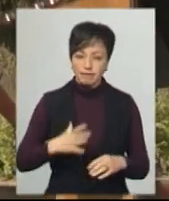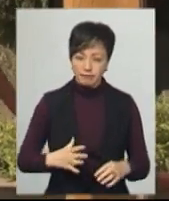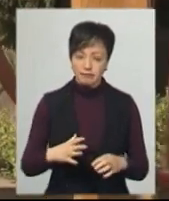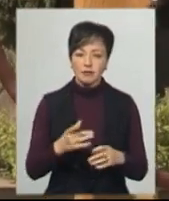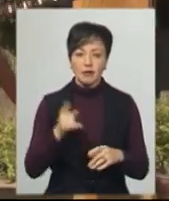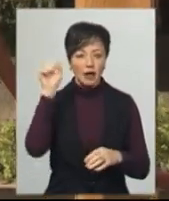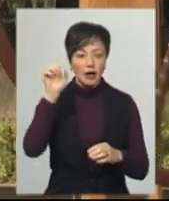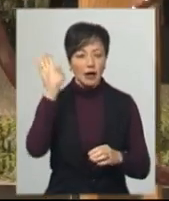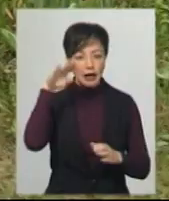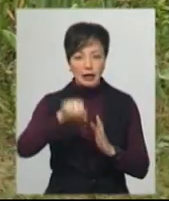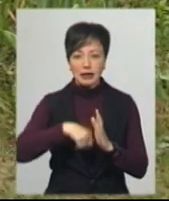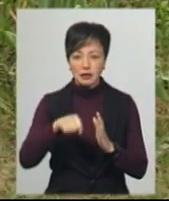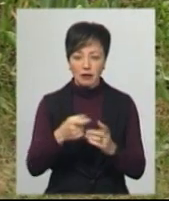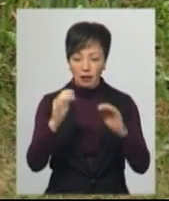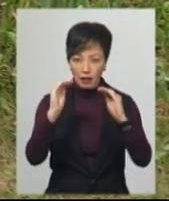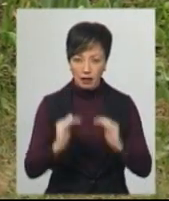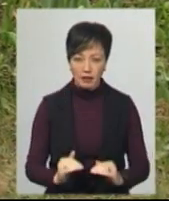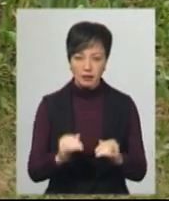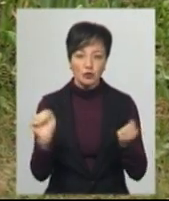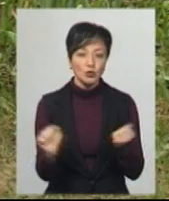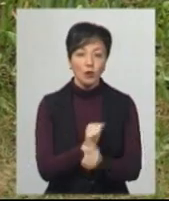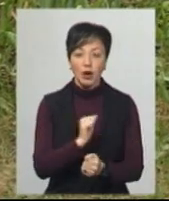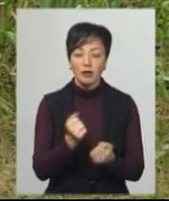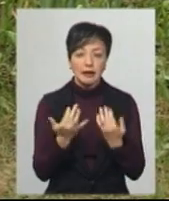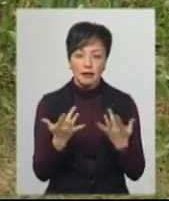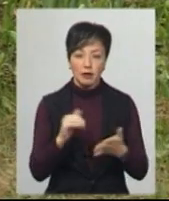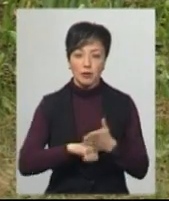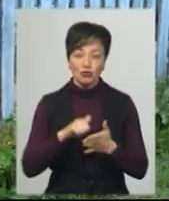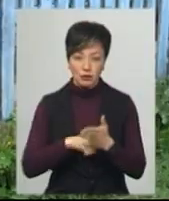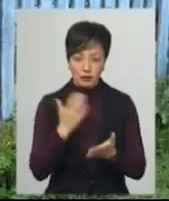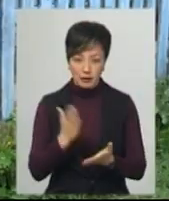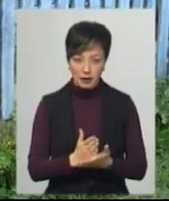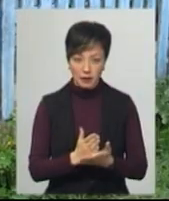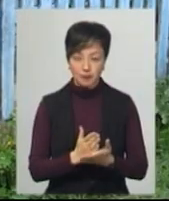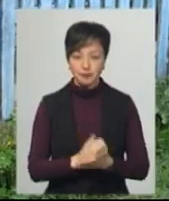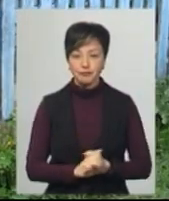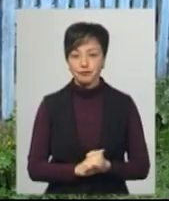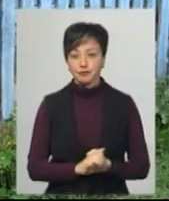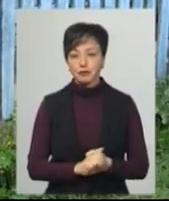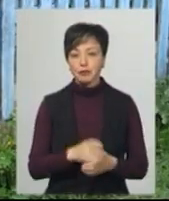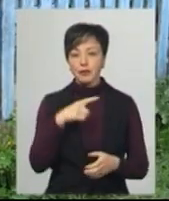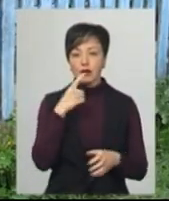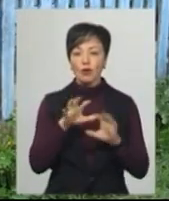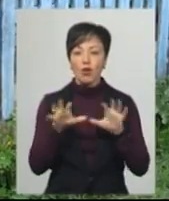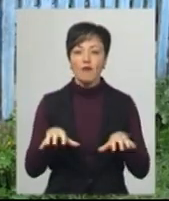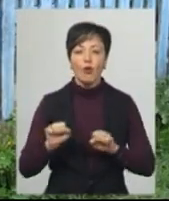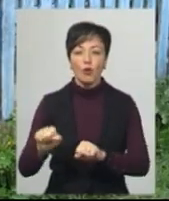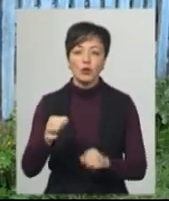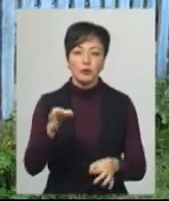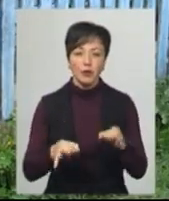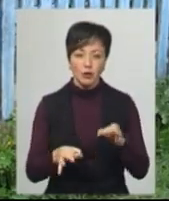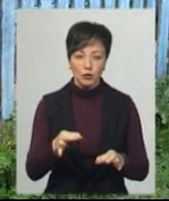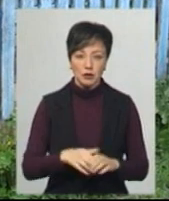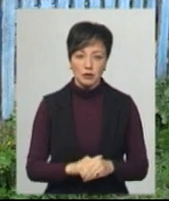керниці обмілили до критичних позначок. Керниці висихають з кількох причин, каже голова власної організації Українського товариста охорони природи Юрій Рєзніков.